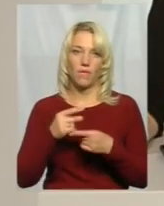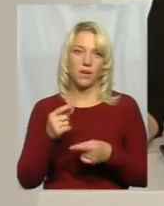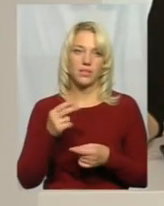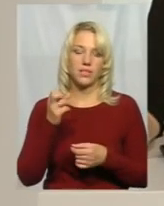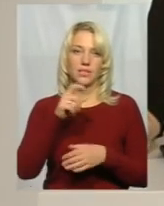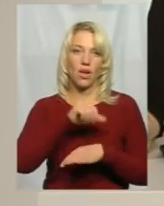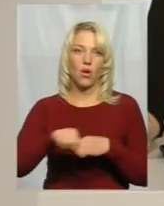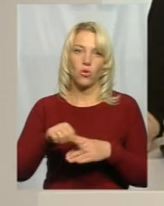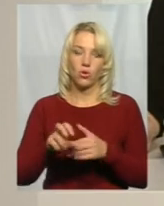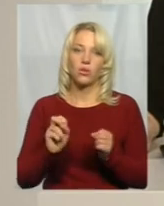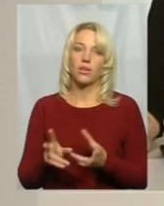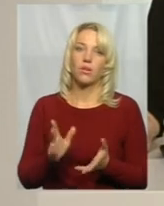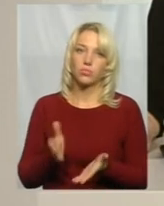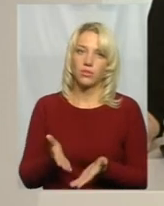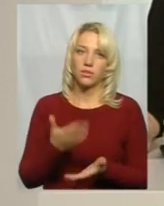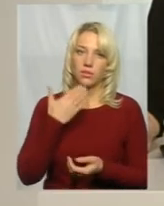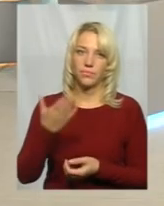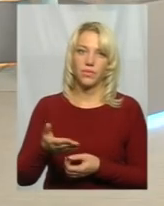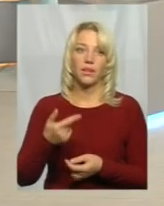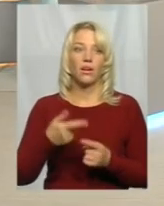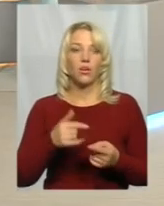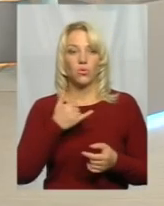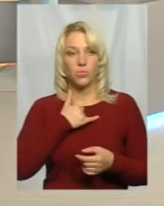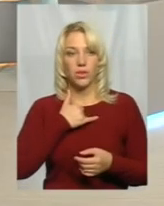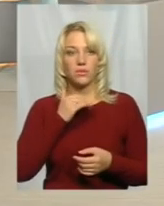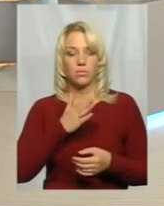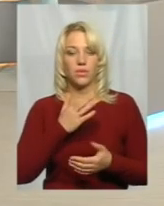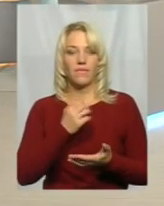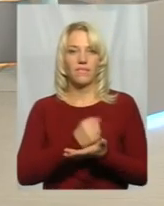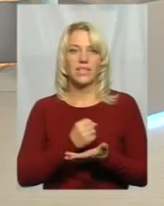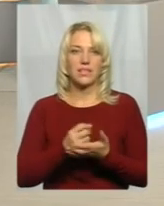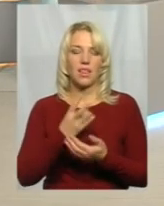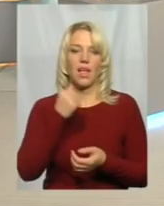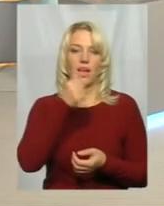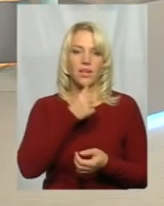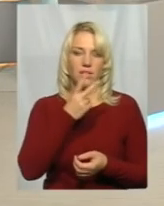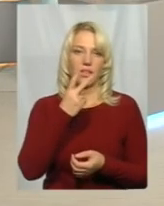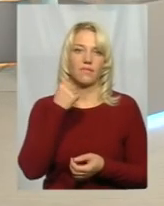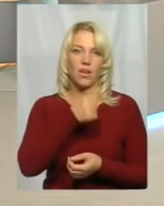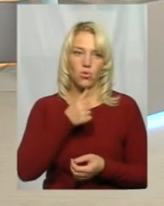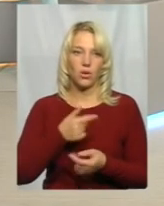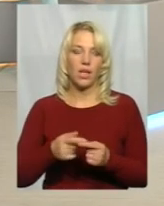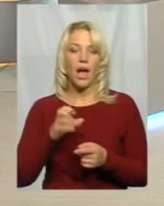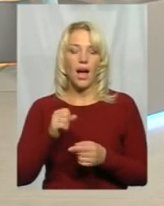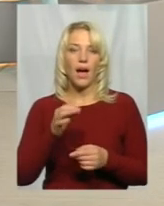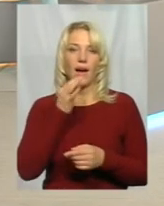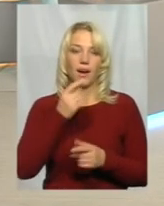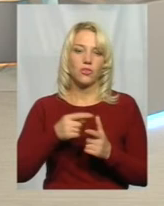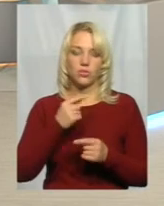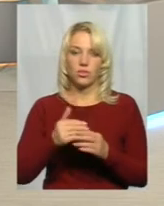Ну, будемо так казати, в нас ж є там віза на рік, на два, тобто рано чи пізно, все рівно в нас буде